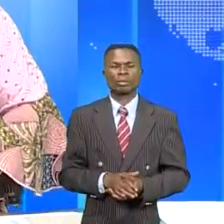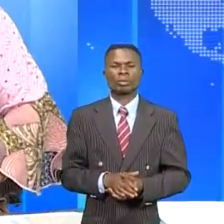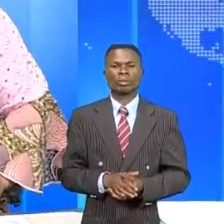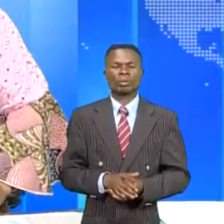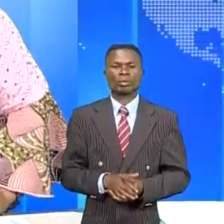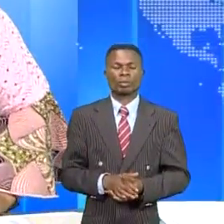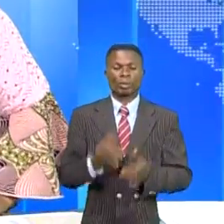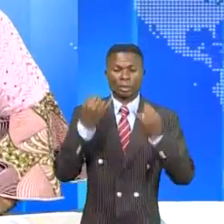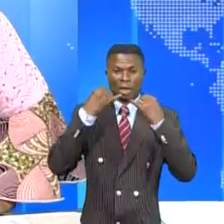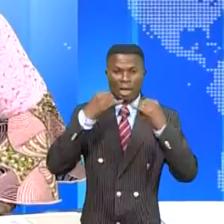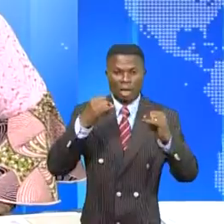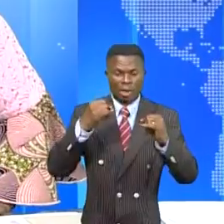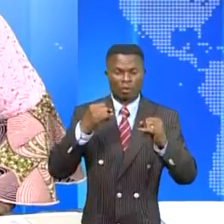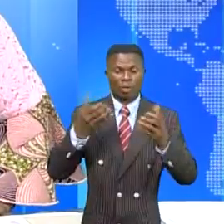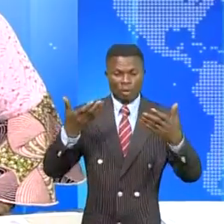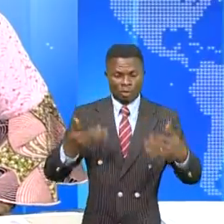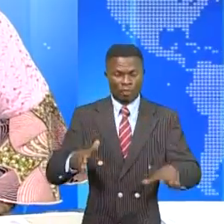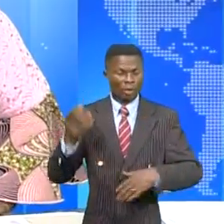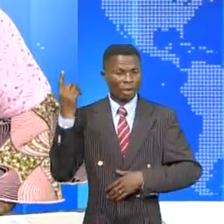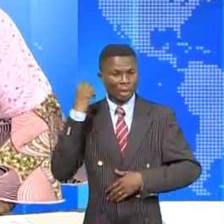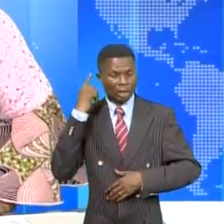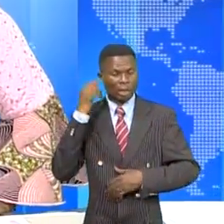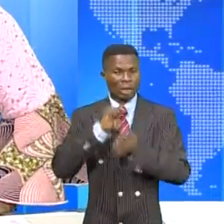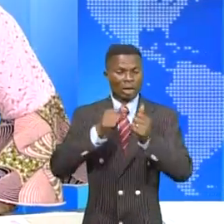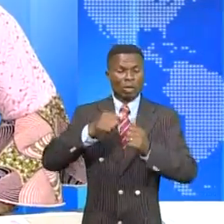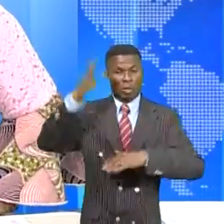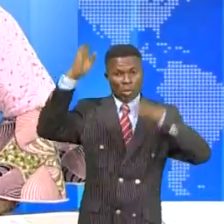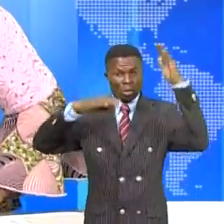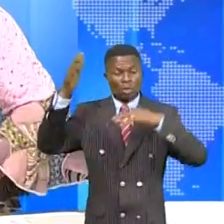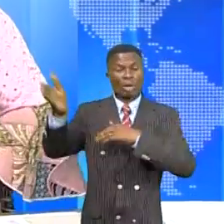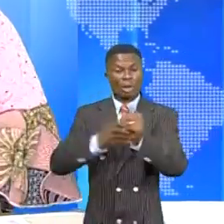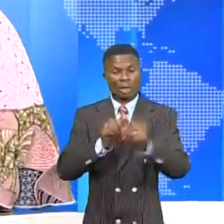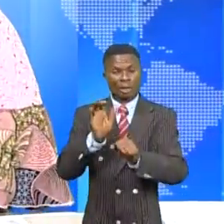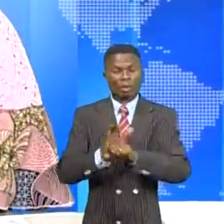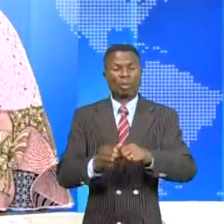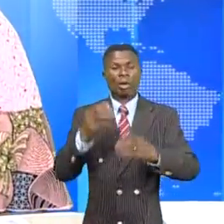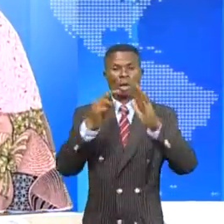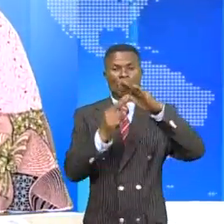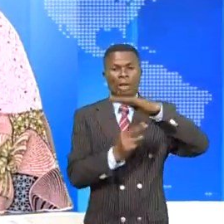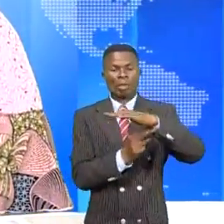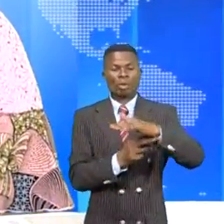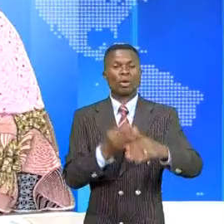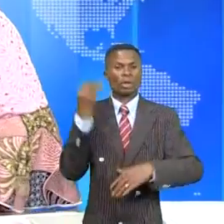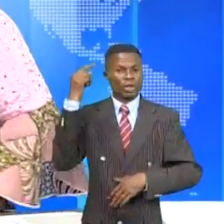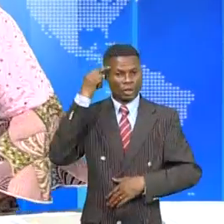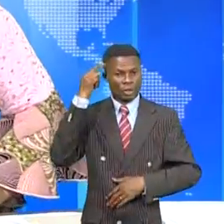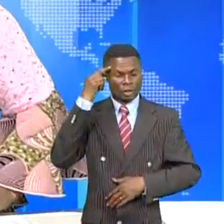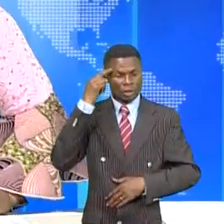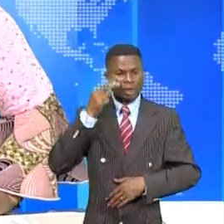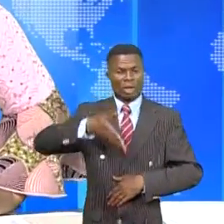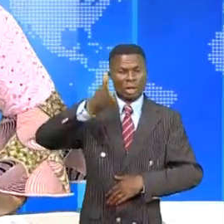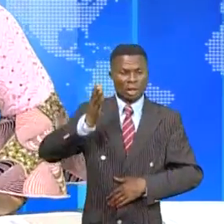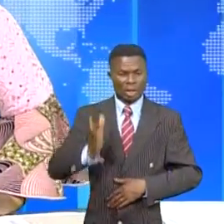Aussitôt informé des dégâts causés par la pluie qui s'est abattue hier sur le pont Djili, les ingénieurs de l'office de route s